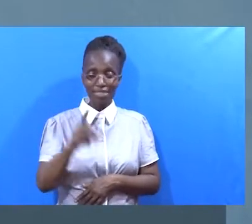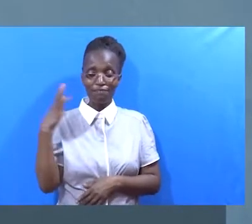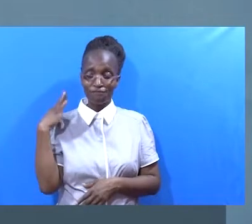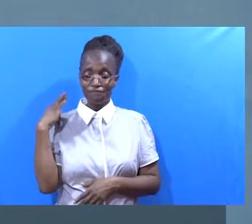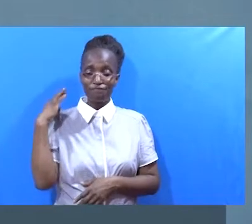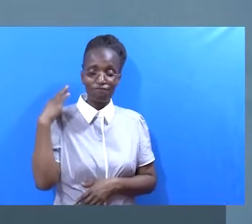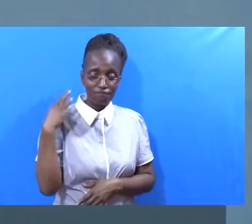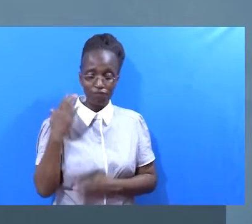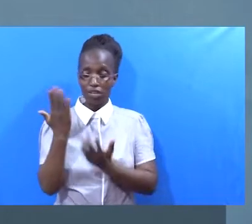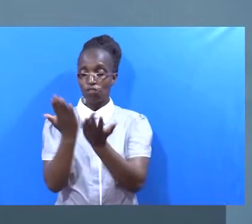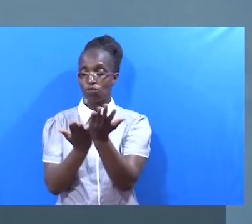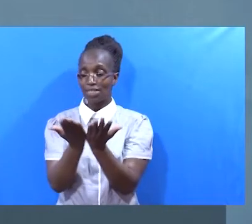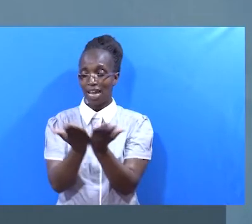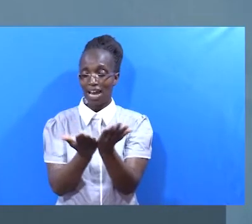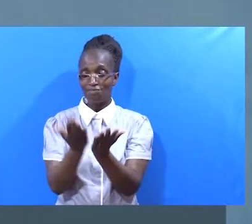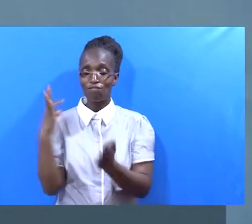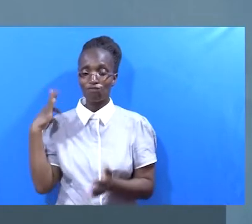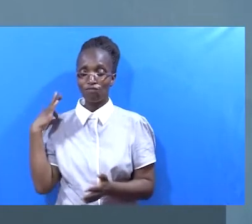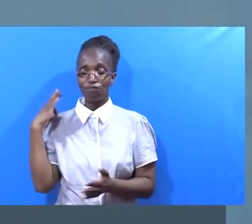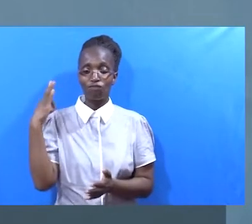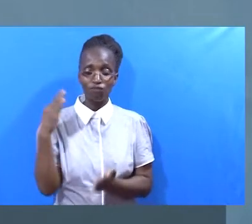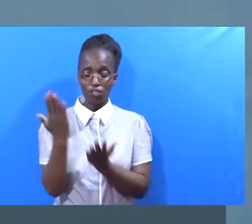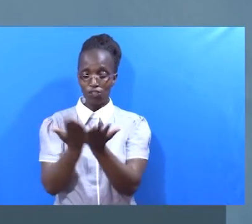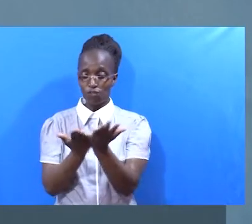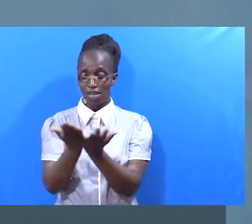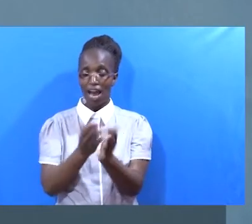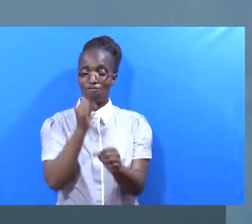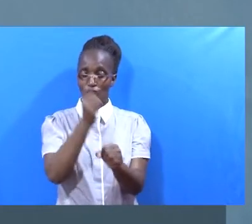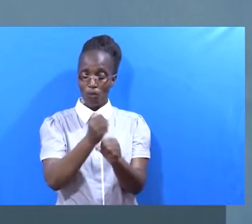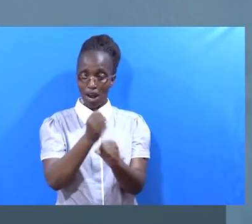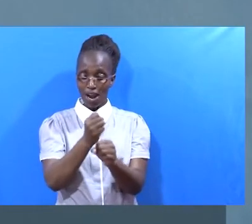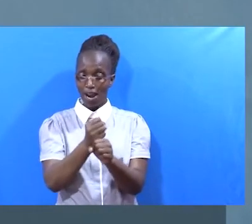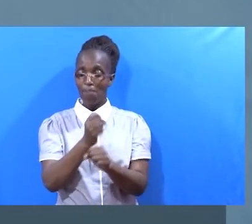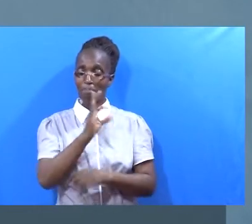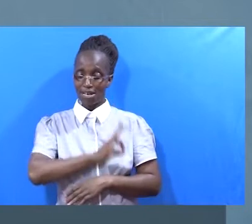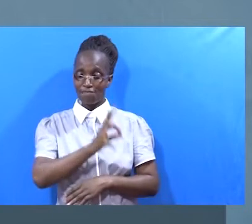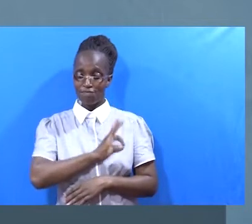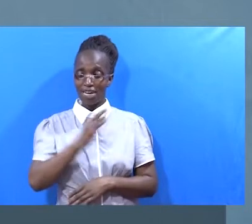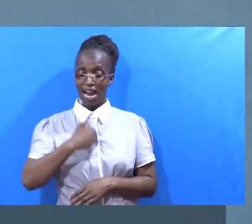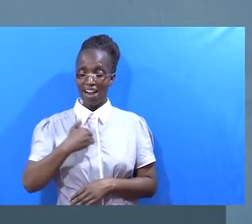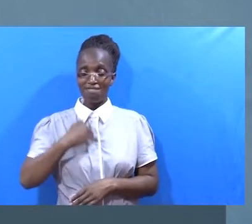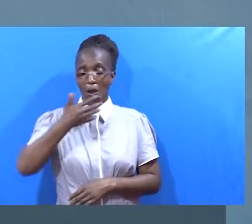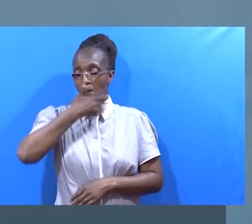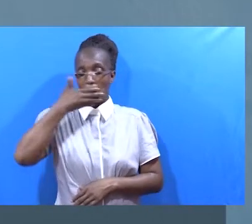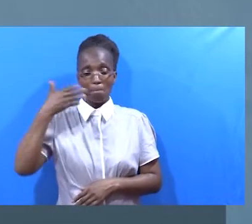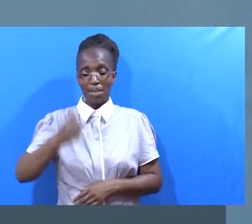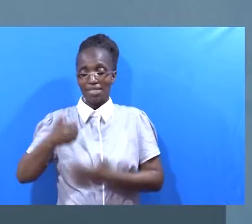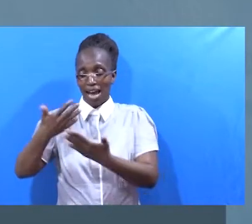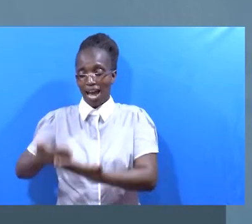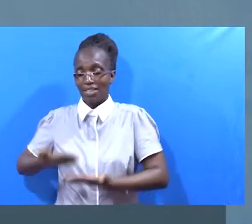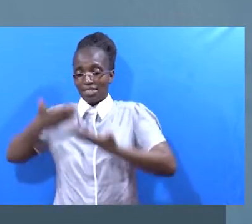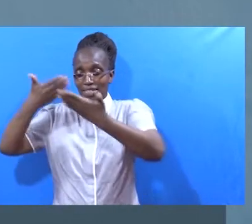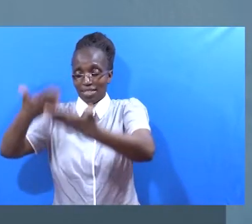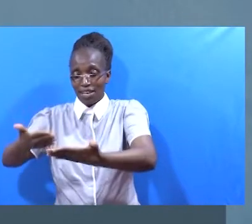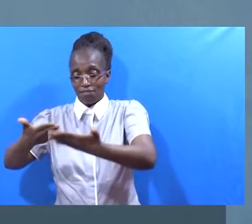kutumika Kwa maana kutumika kuna baraka Yesu alisema Nyeri kupeana kuliko kupokia